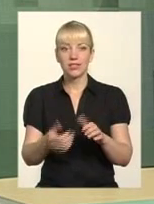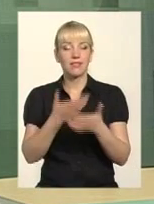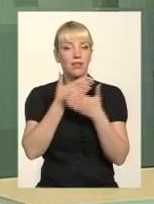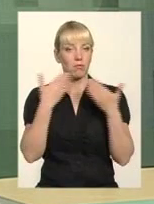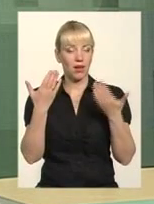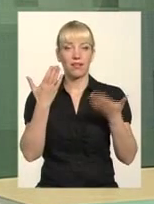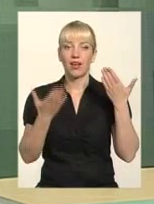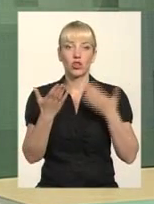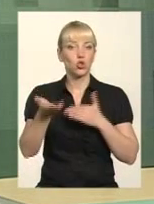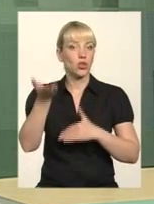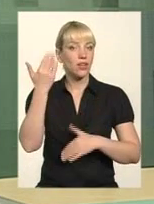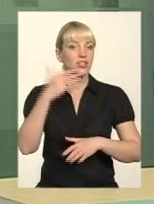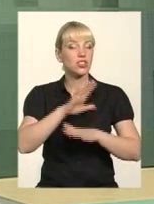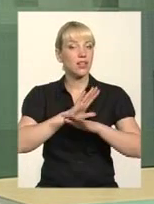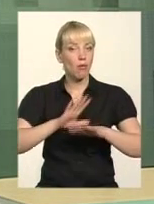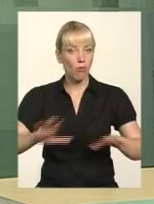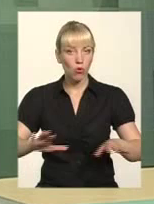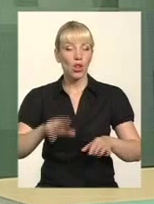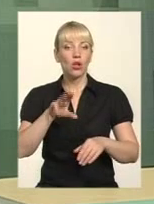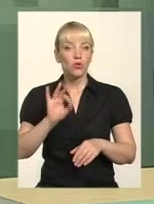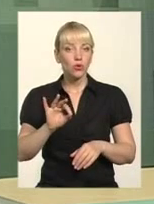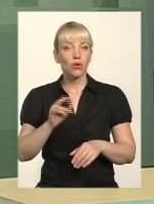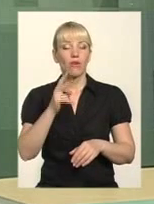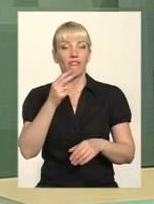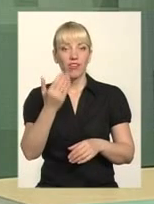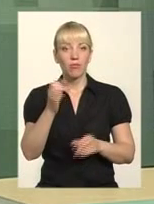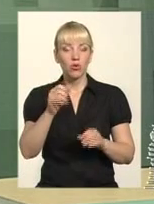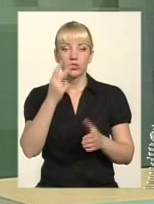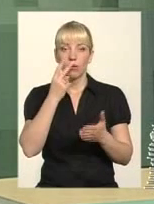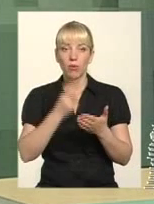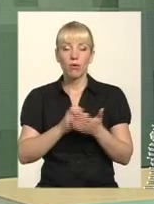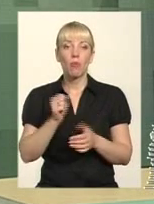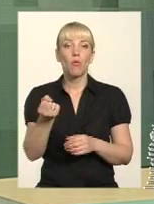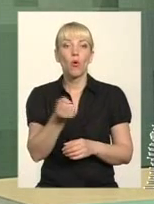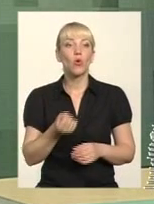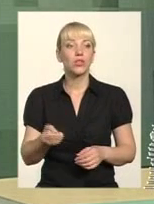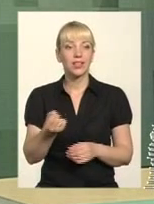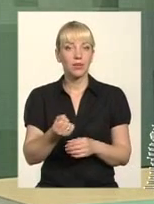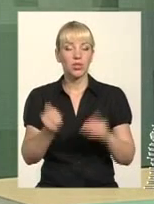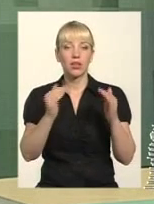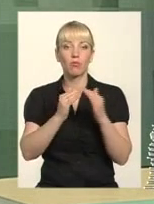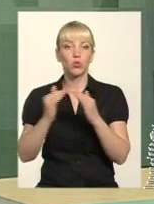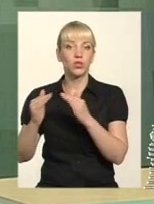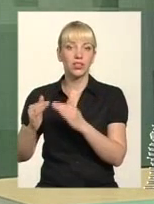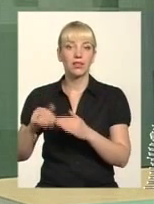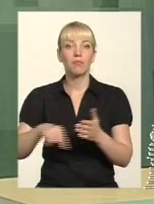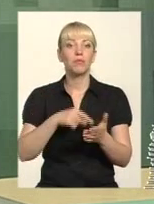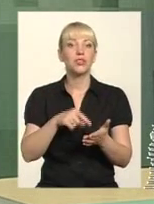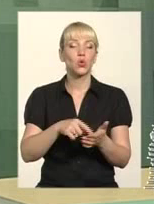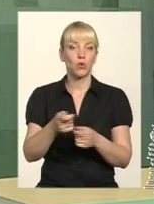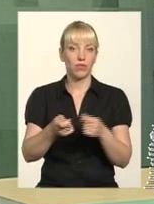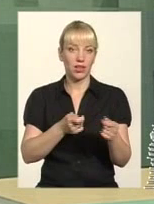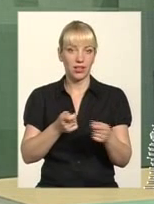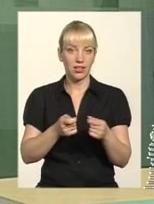раніше, ви можете це бачити по утриманню будинків. Міською владою, міським бюджетом виділялися